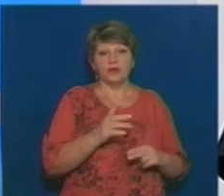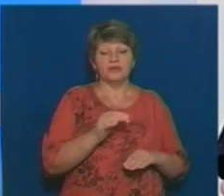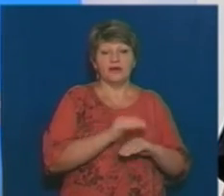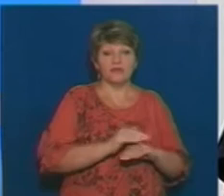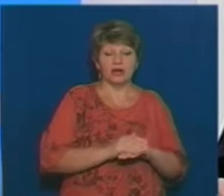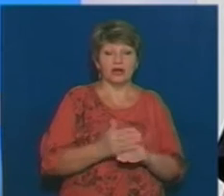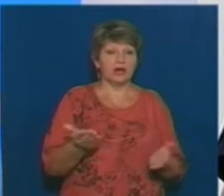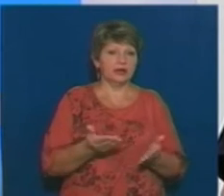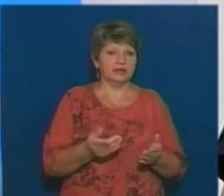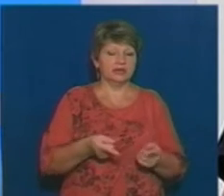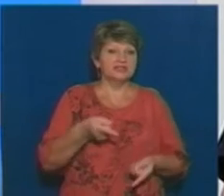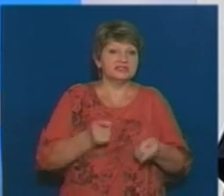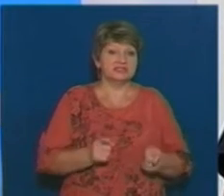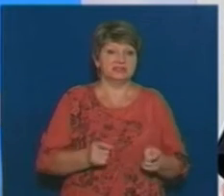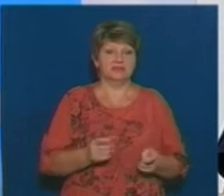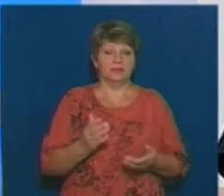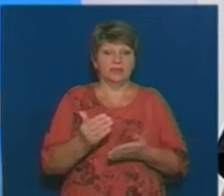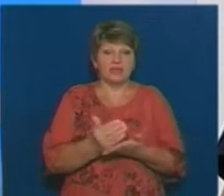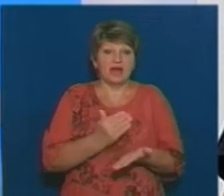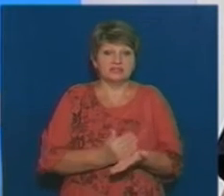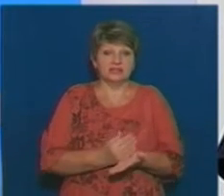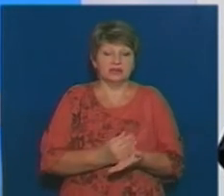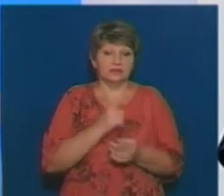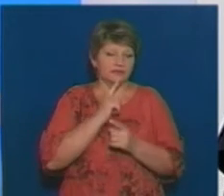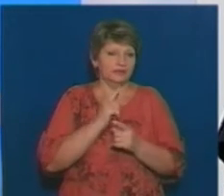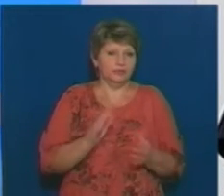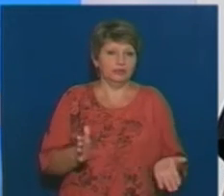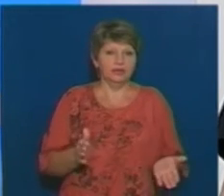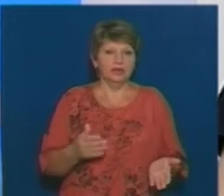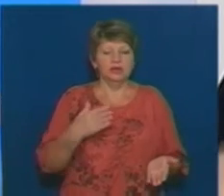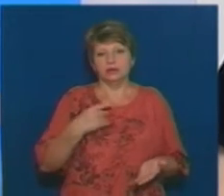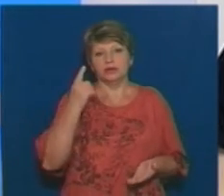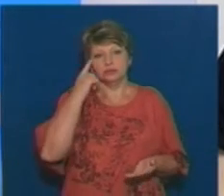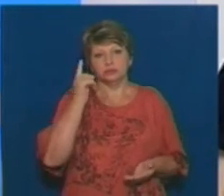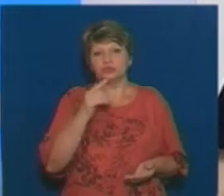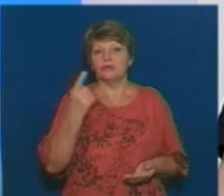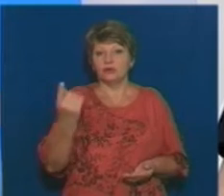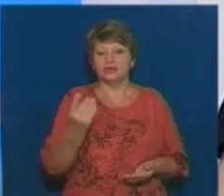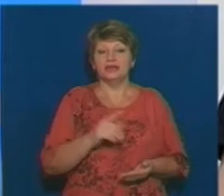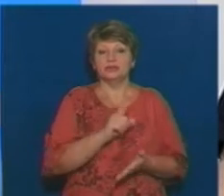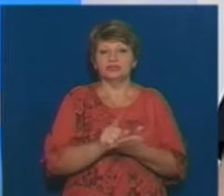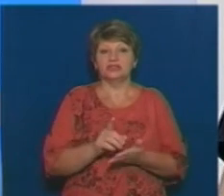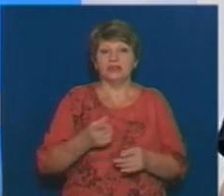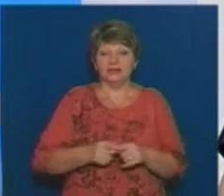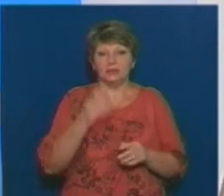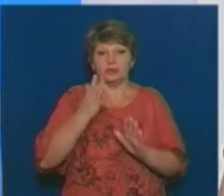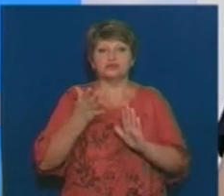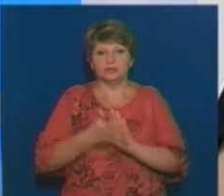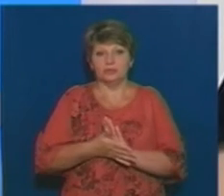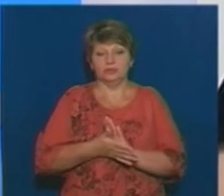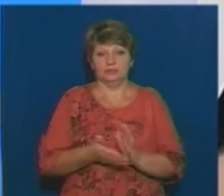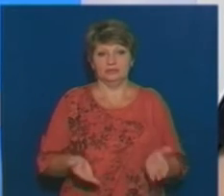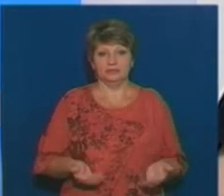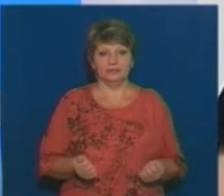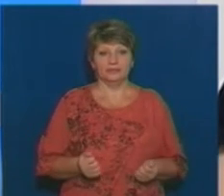ніяких наслідків не будуть мати. І я думаю, що вони, в принципі, мають це розуміти, що апелювати до угод, по яким ніхто не працює.